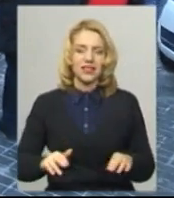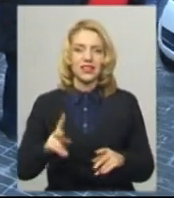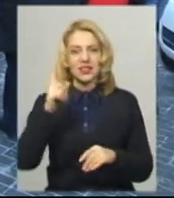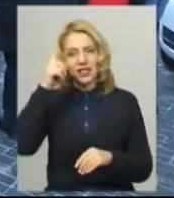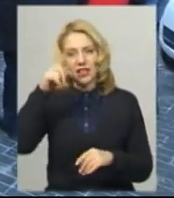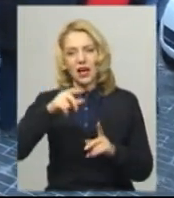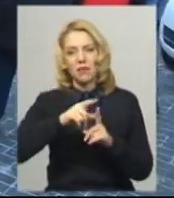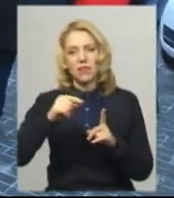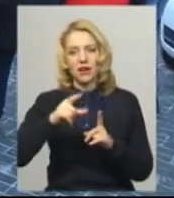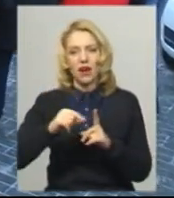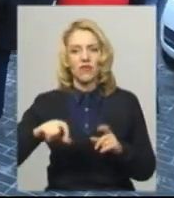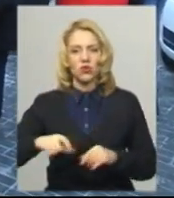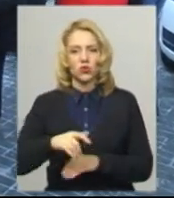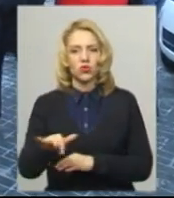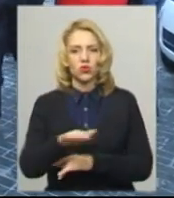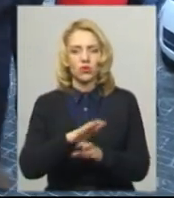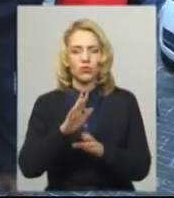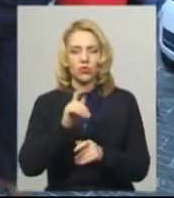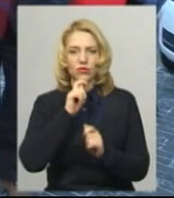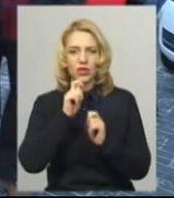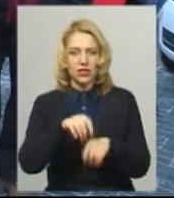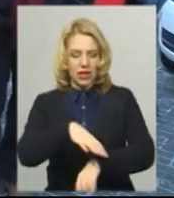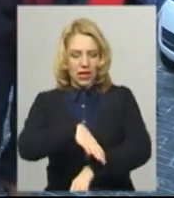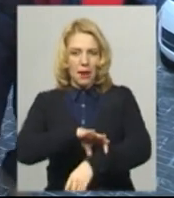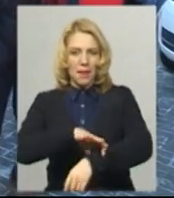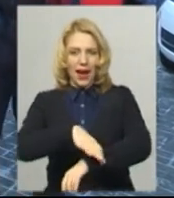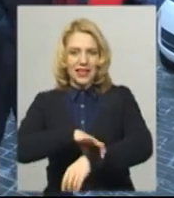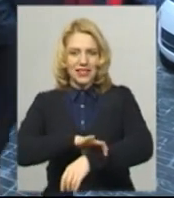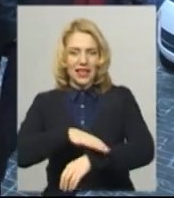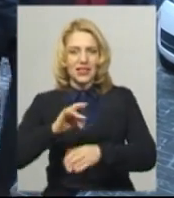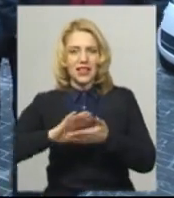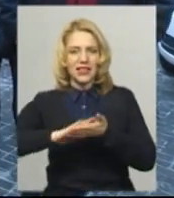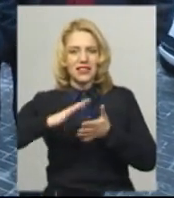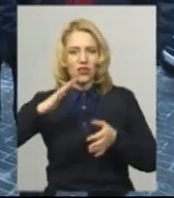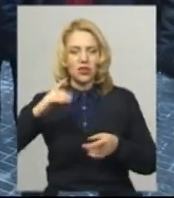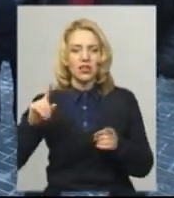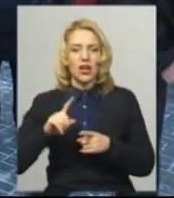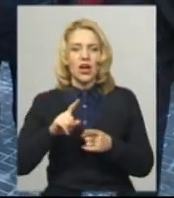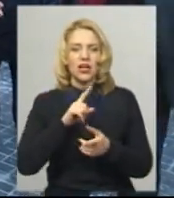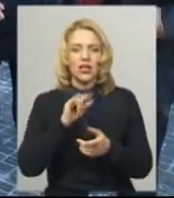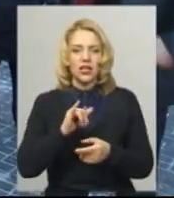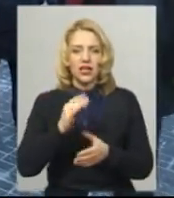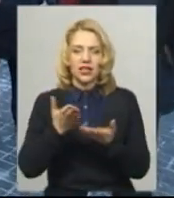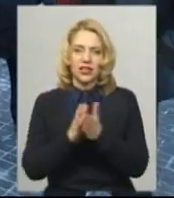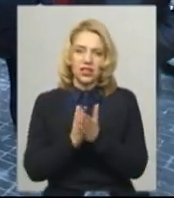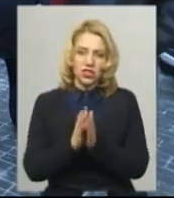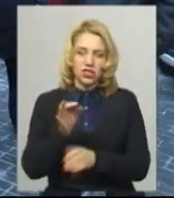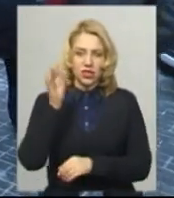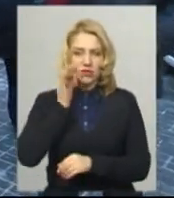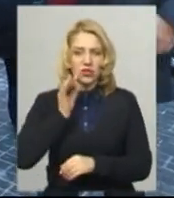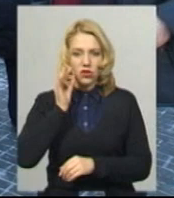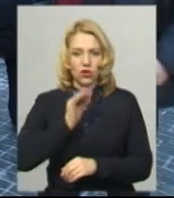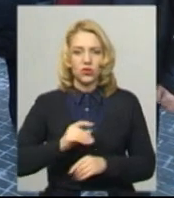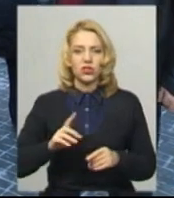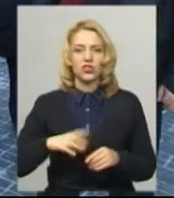дорожнього руху будуть відзначені і браслетиками світловідбуваючими, що є обов'язково в темну пору добу, і книжечками, солодощами.